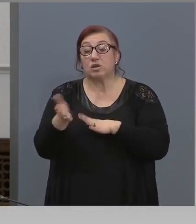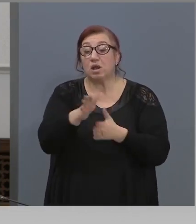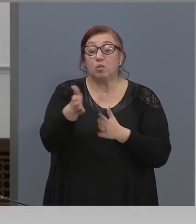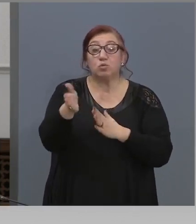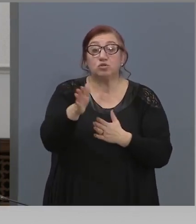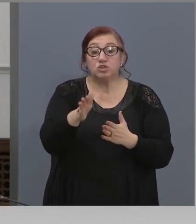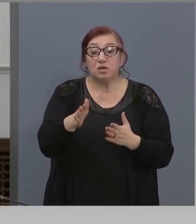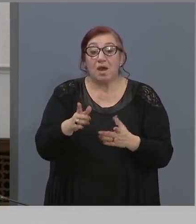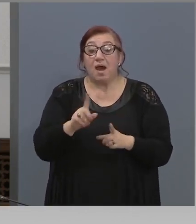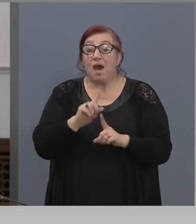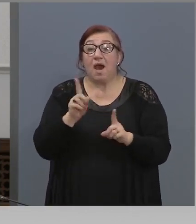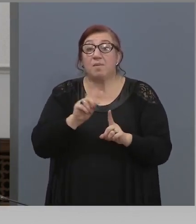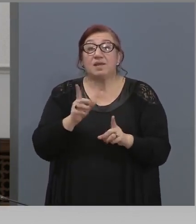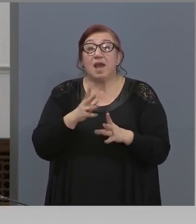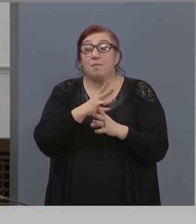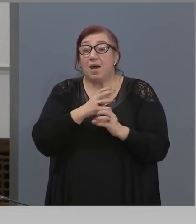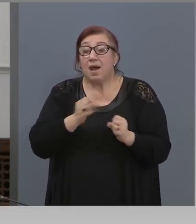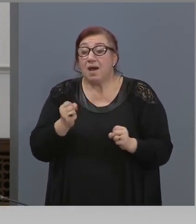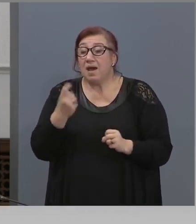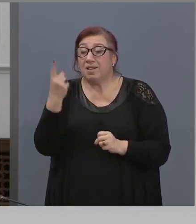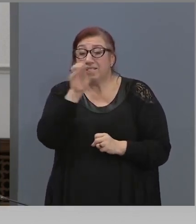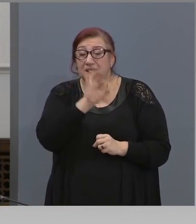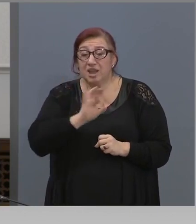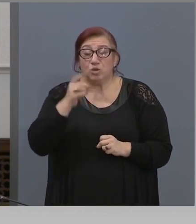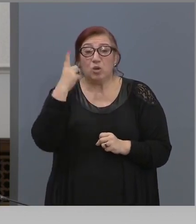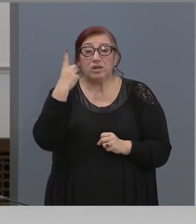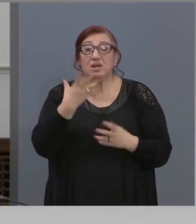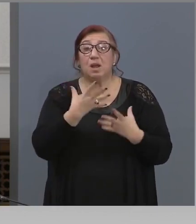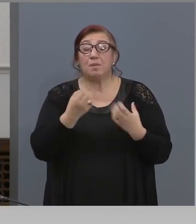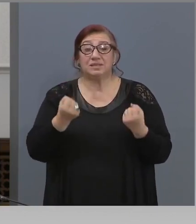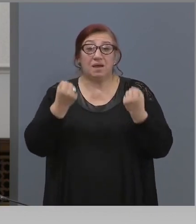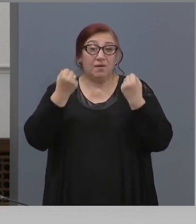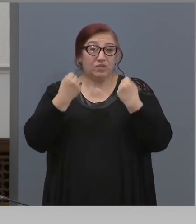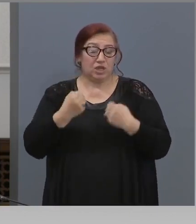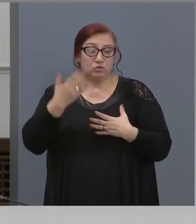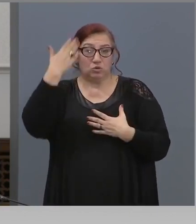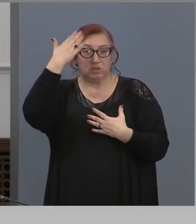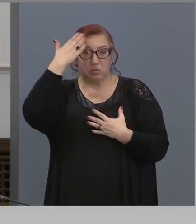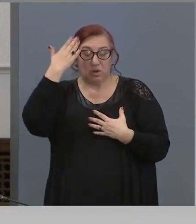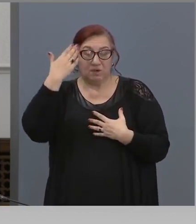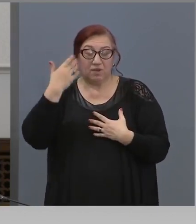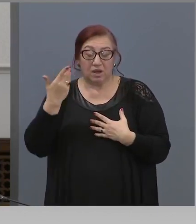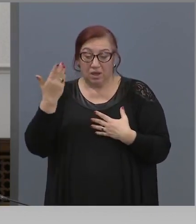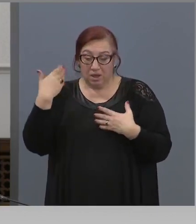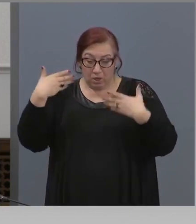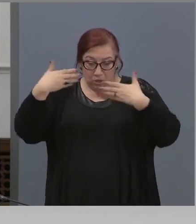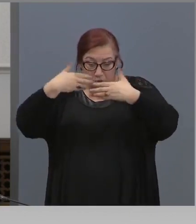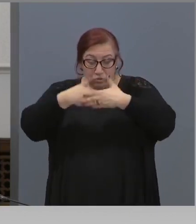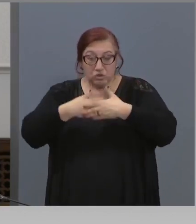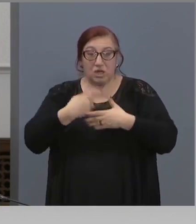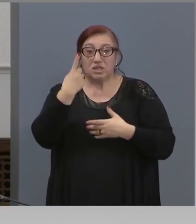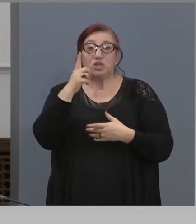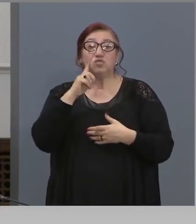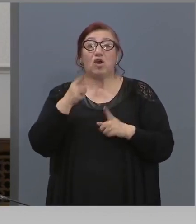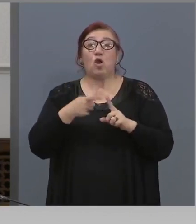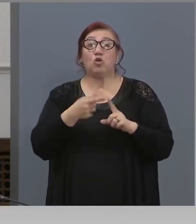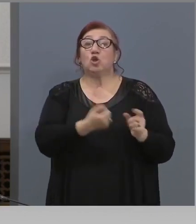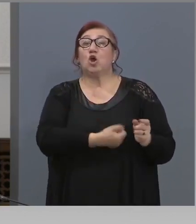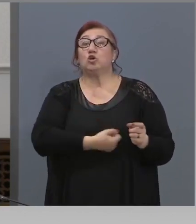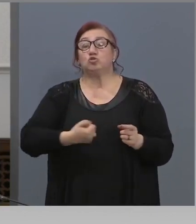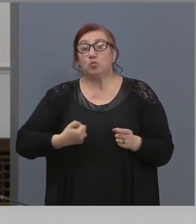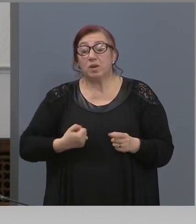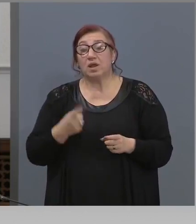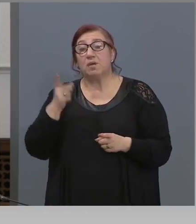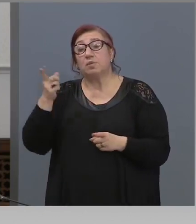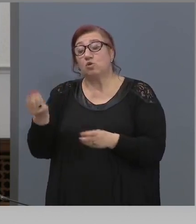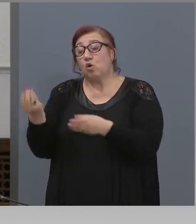един безтежко заболяване. и но ще с човека болния, Бог да го прости от шуме, но той има и рак